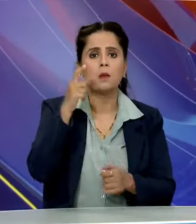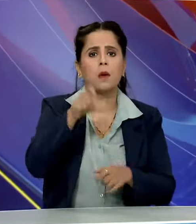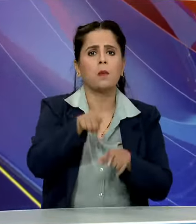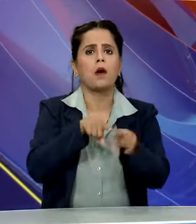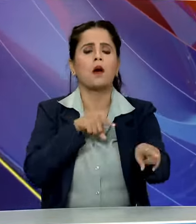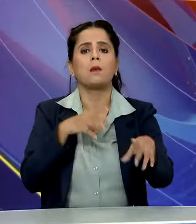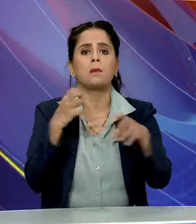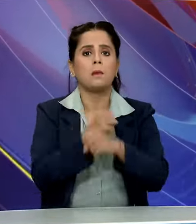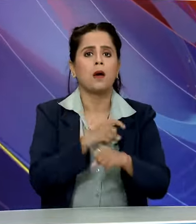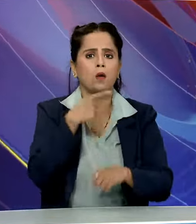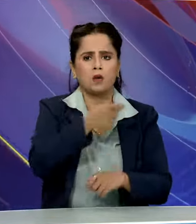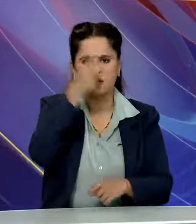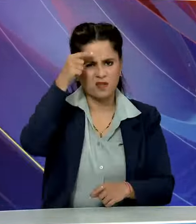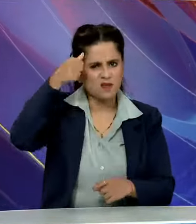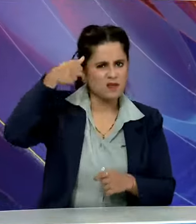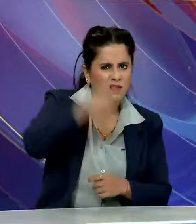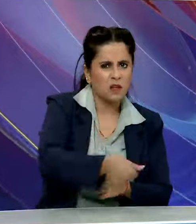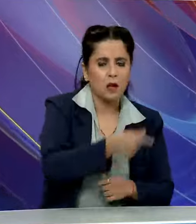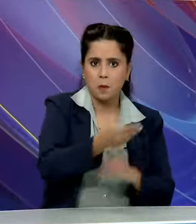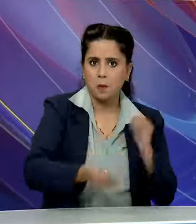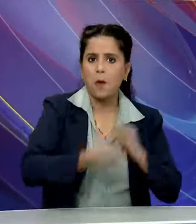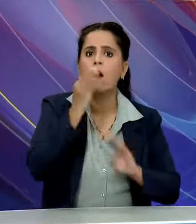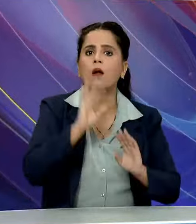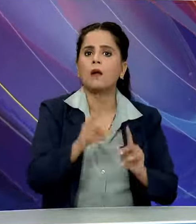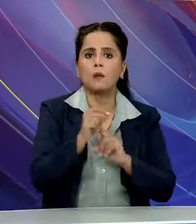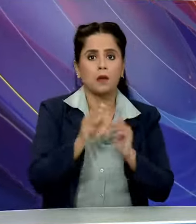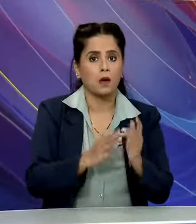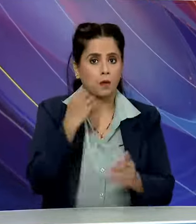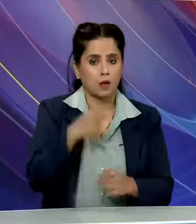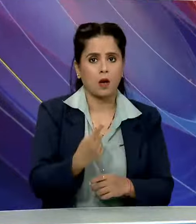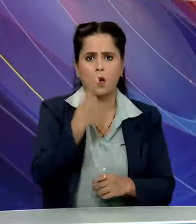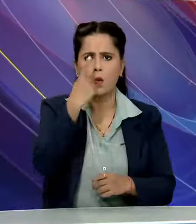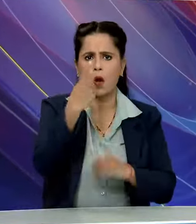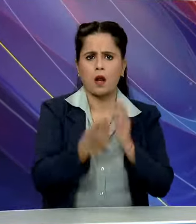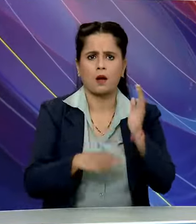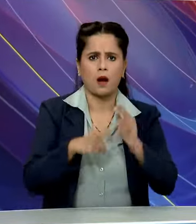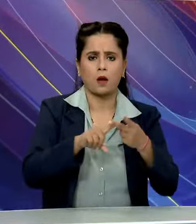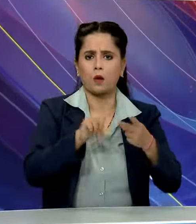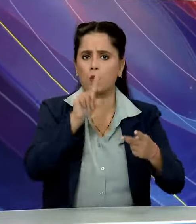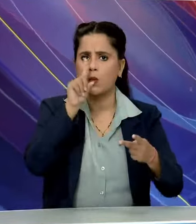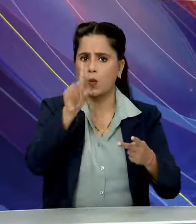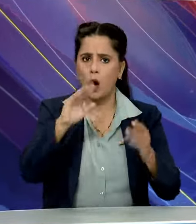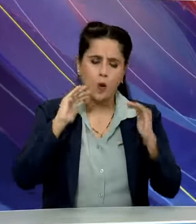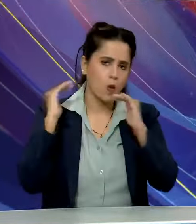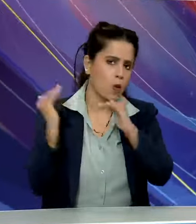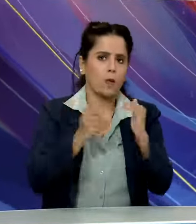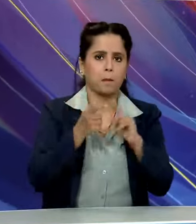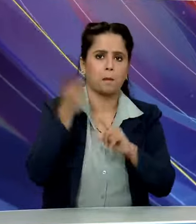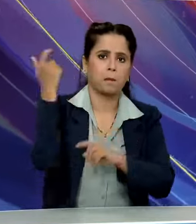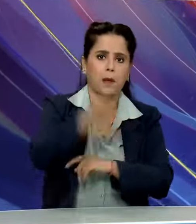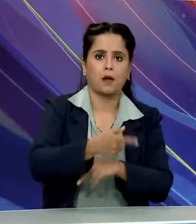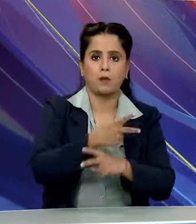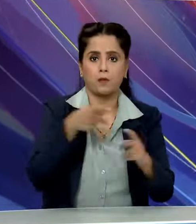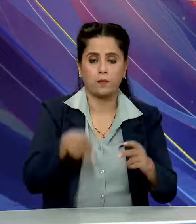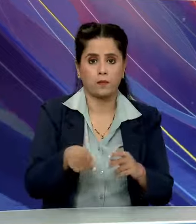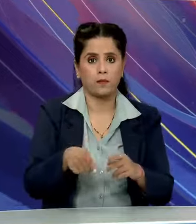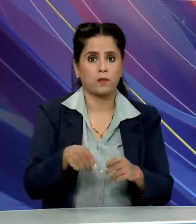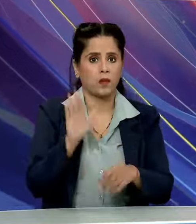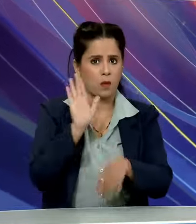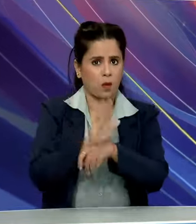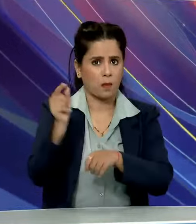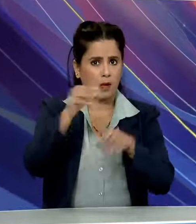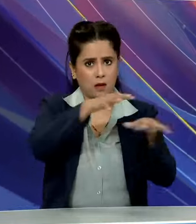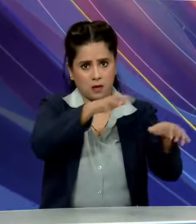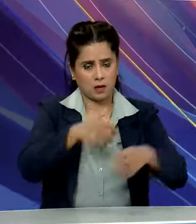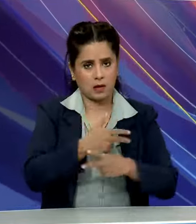और दलितों पर अत्याचार बढ़ा है पियम मोदी ने वन रैंक वन पेंशन का जिक्र करते हुए कॉंग्रेस में ठगी करने का भी